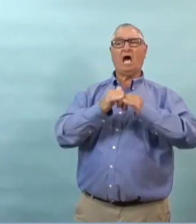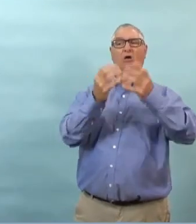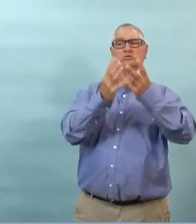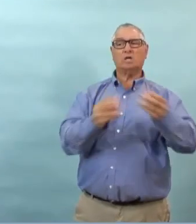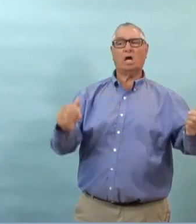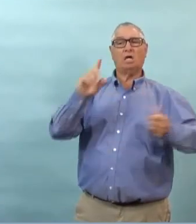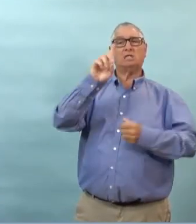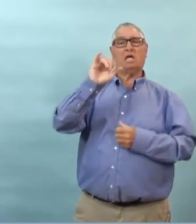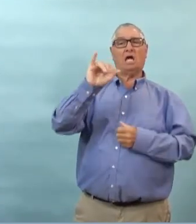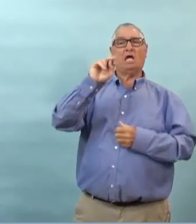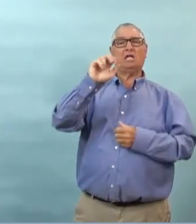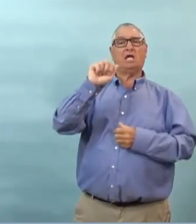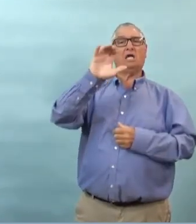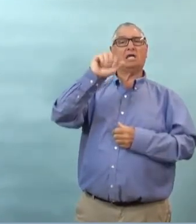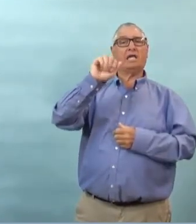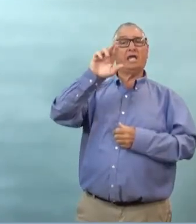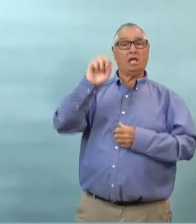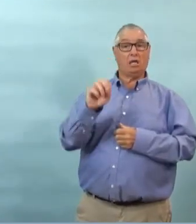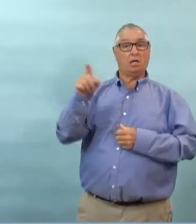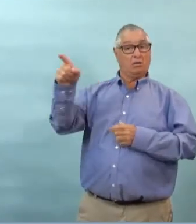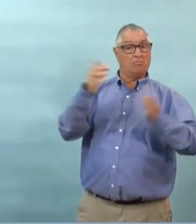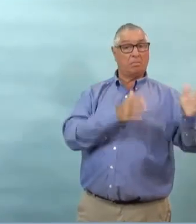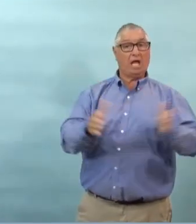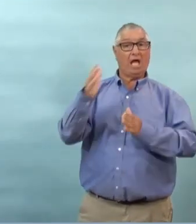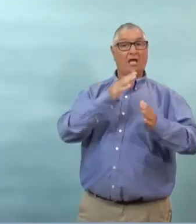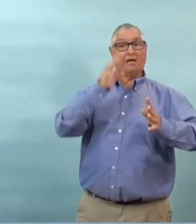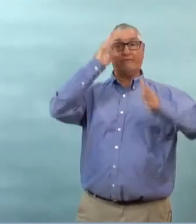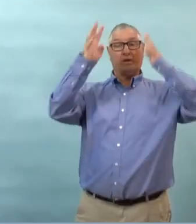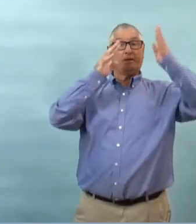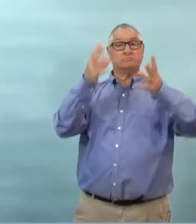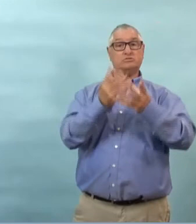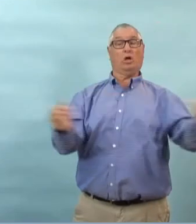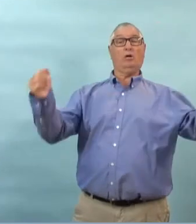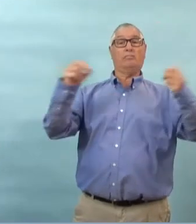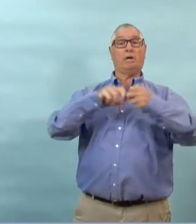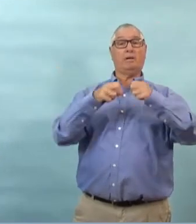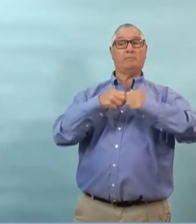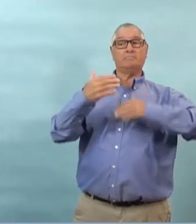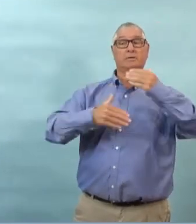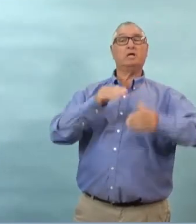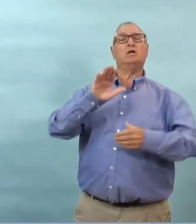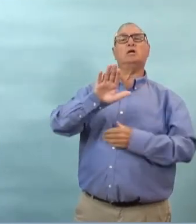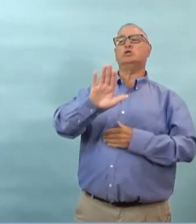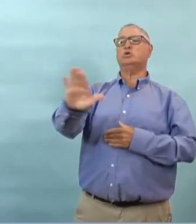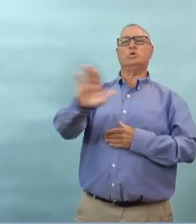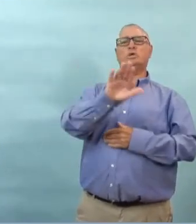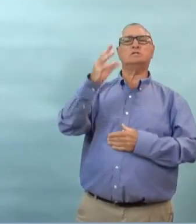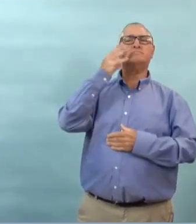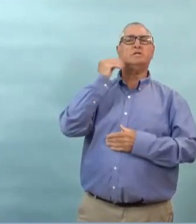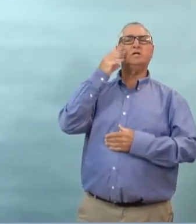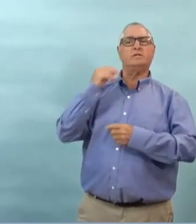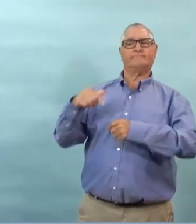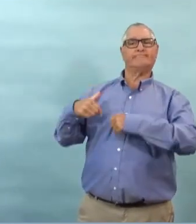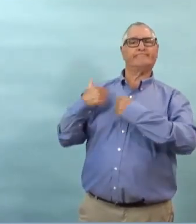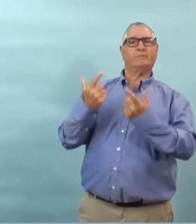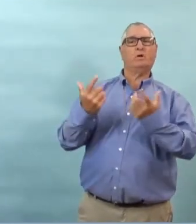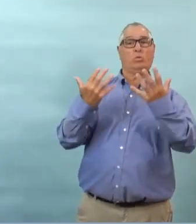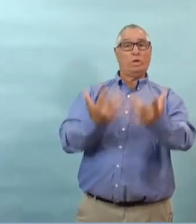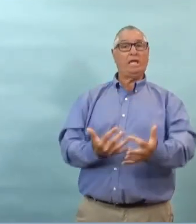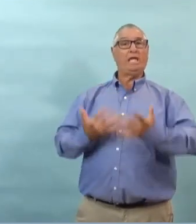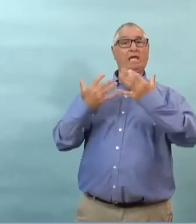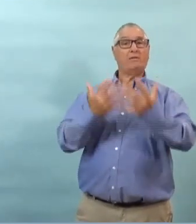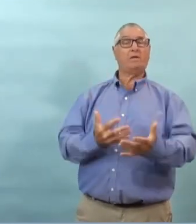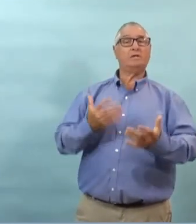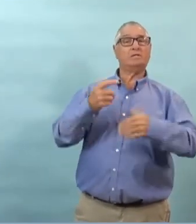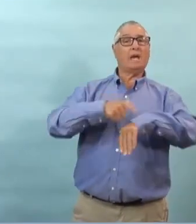le problème est ce que c'est d'un accueil qui est le problème parce qu'il ne donne pas l'information à temps quels sont les